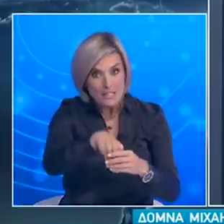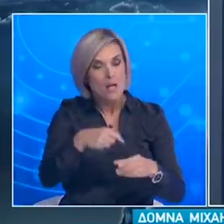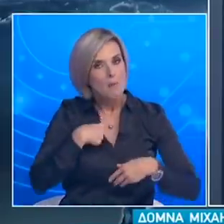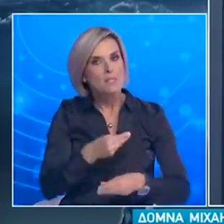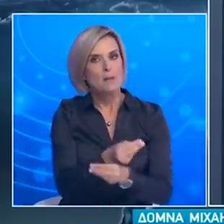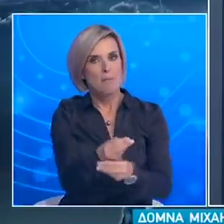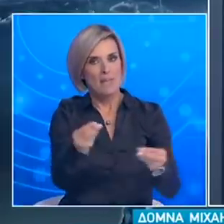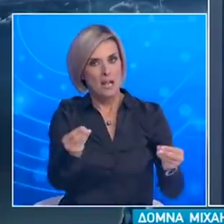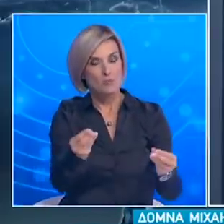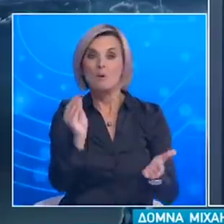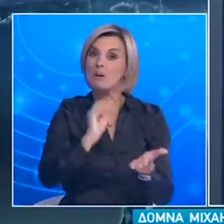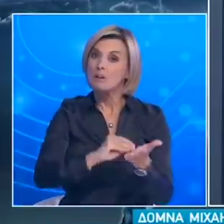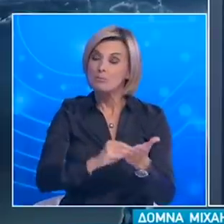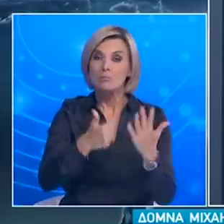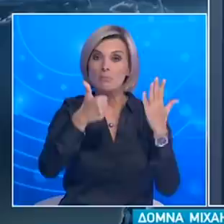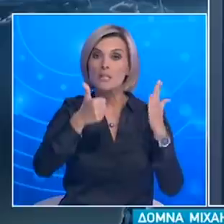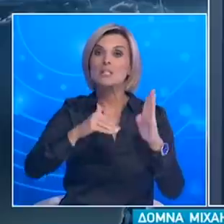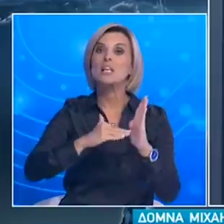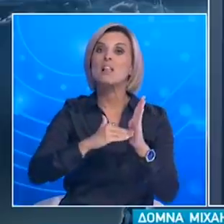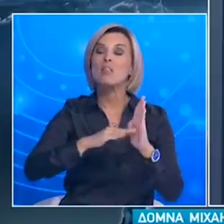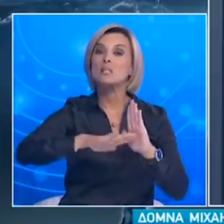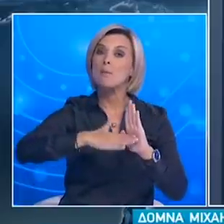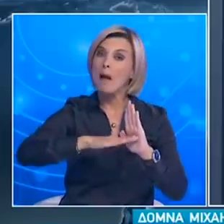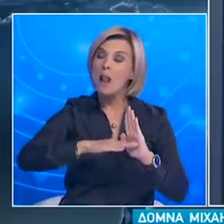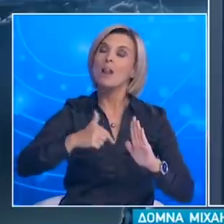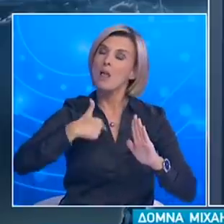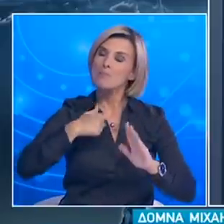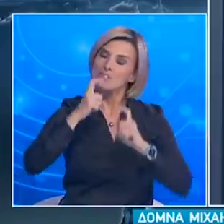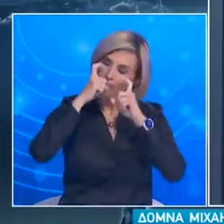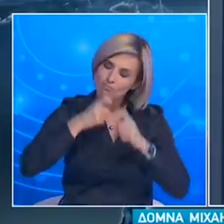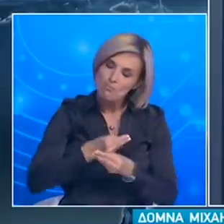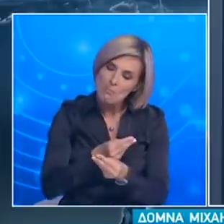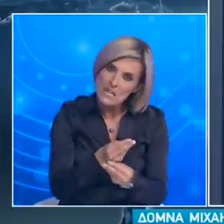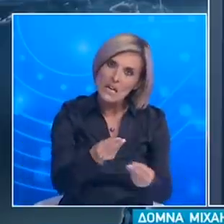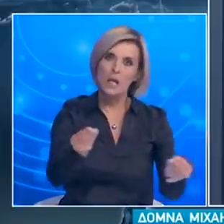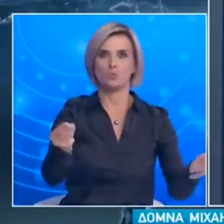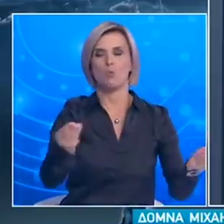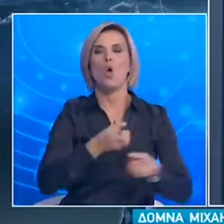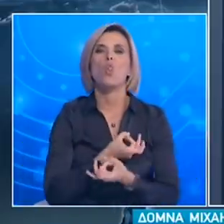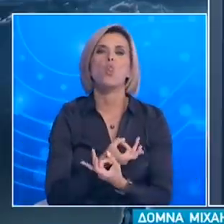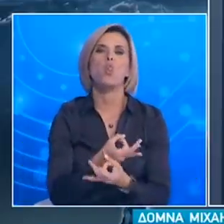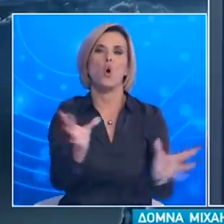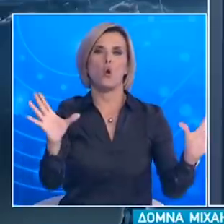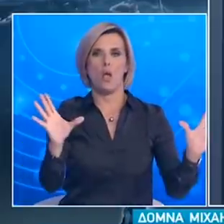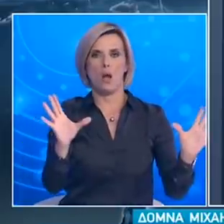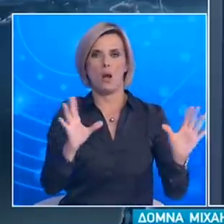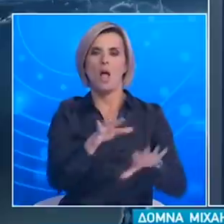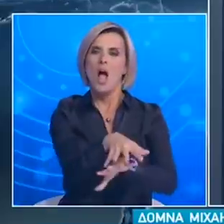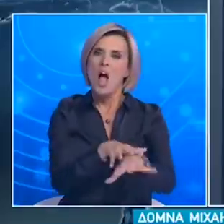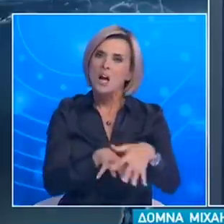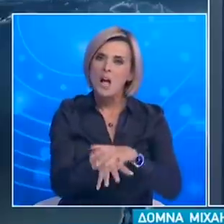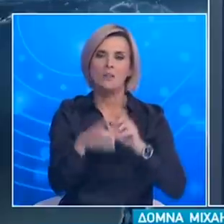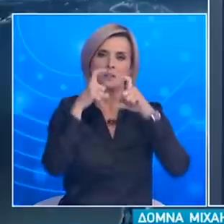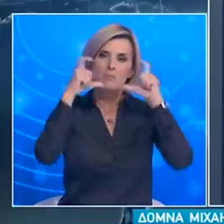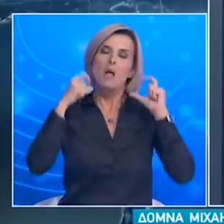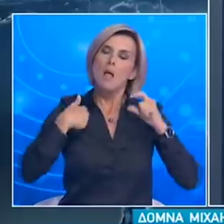Αναγνωρίζουμε έμπρακτα τον κόπο καθώς και τον κίνδυνο που επομίζονται οι εργαζόμενοι των μονάδων και συνεισφέρουμε ουσιαστικά